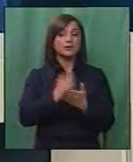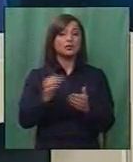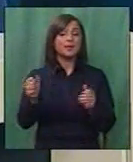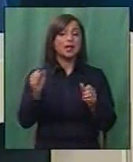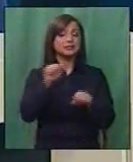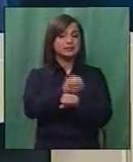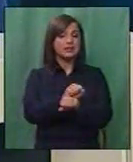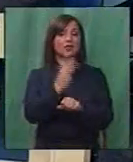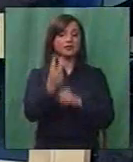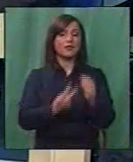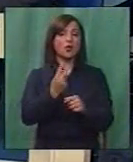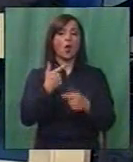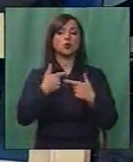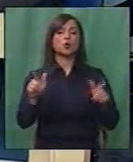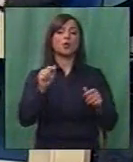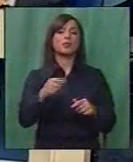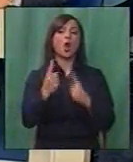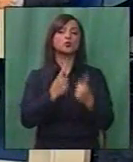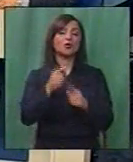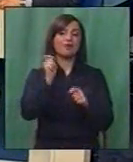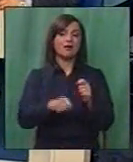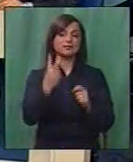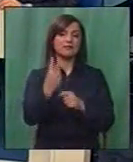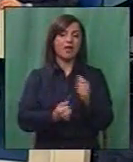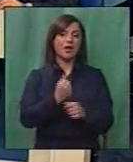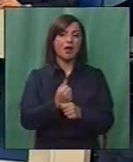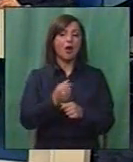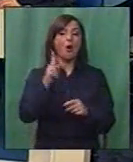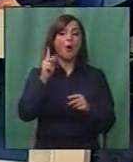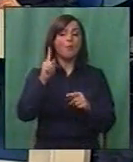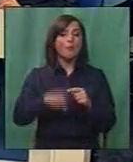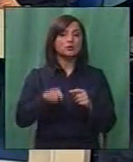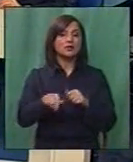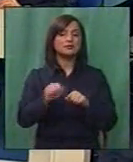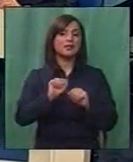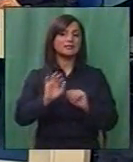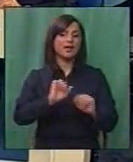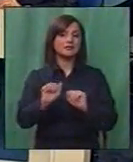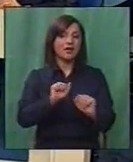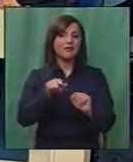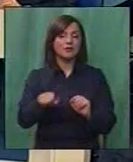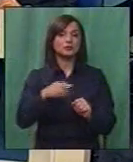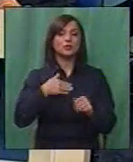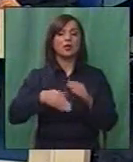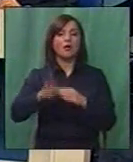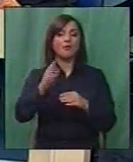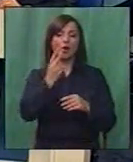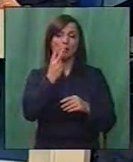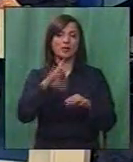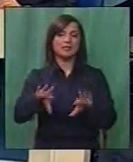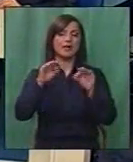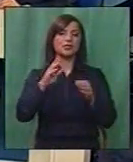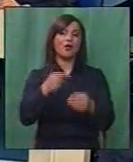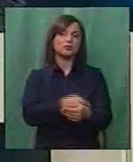да биде и на 2 годишна условна казна. Постој педофилијето му е изнасена од неговиот дом марихуаната.